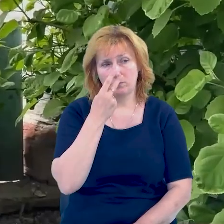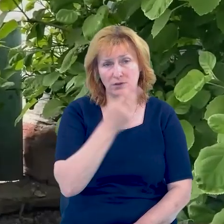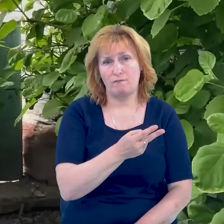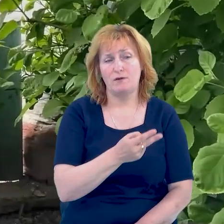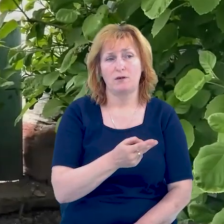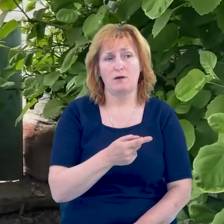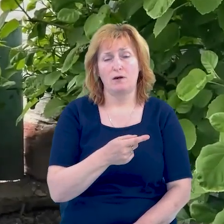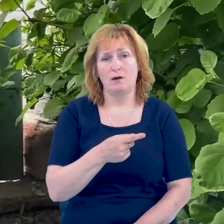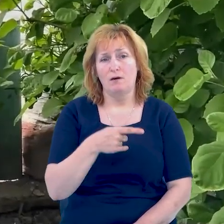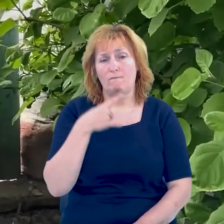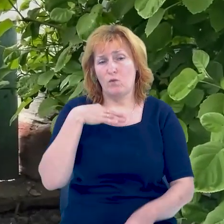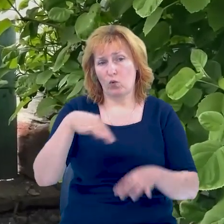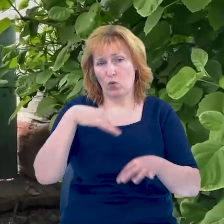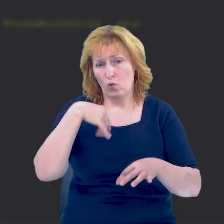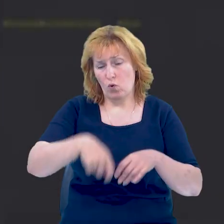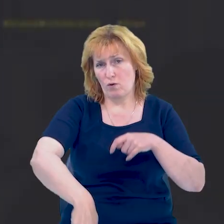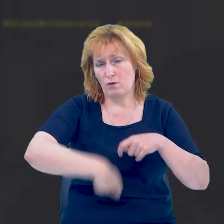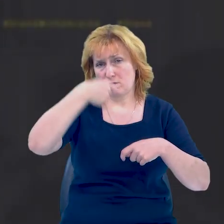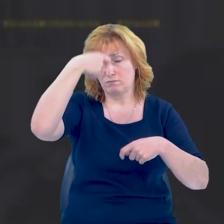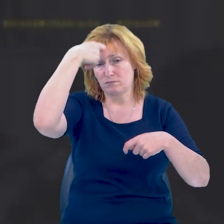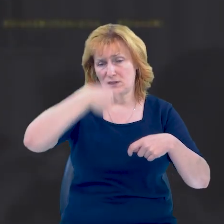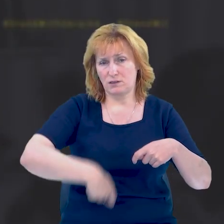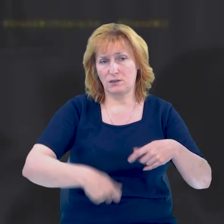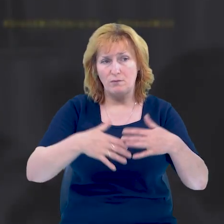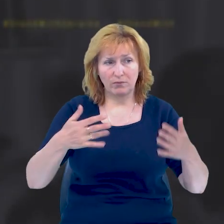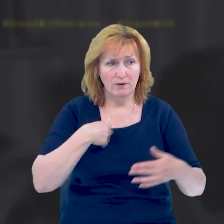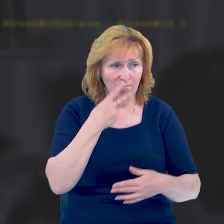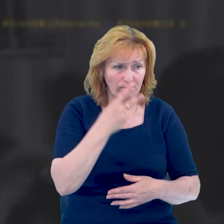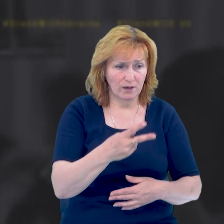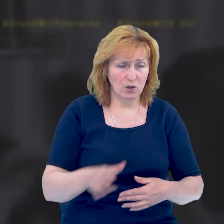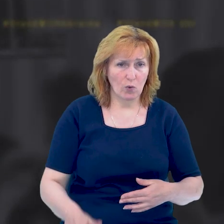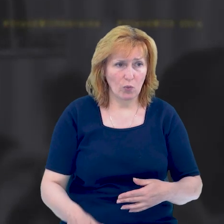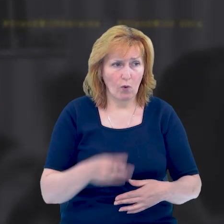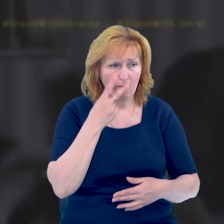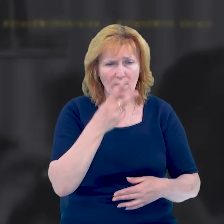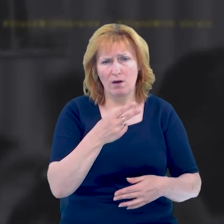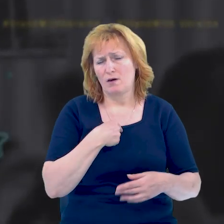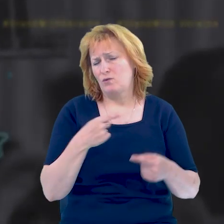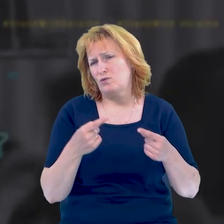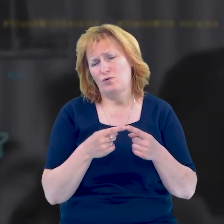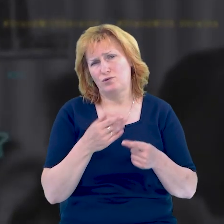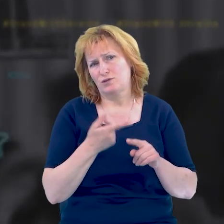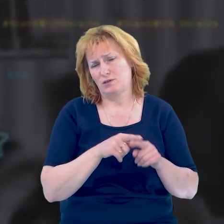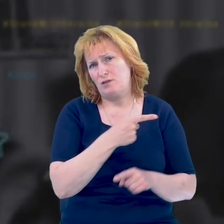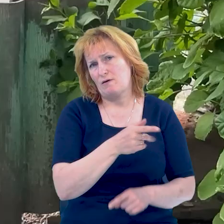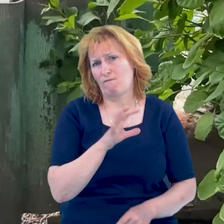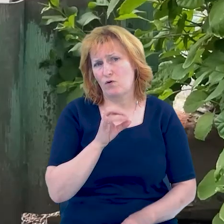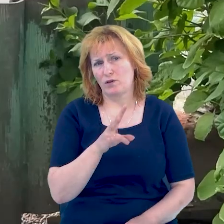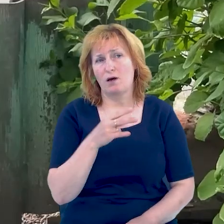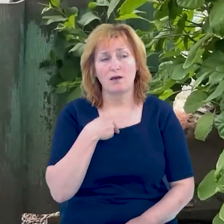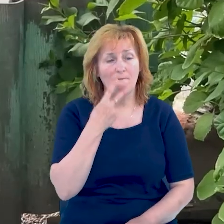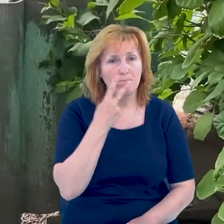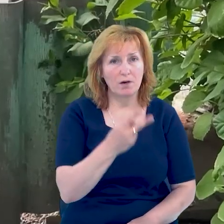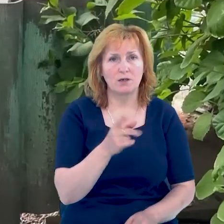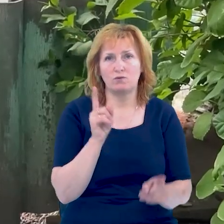розсібнув оцей пакет. Я ногу побачила, я вже знала, що то вона. І бачила її,